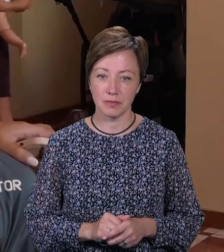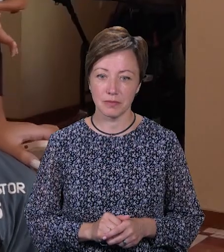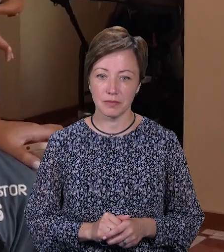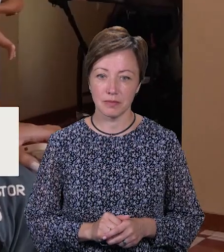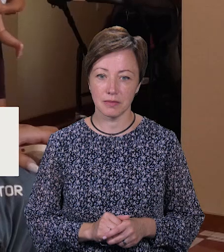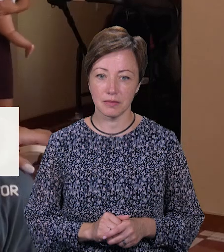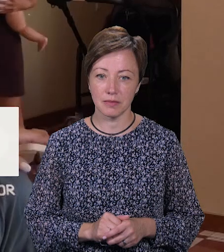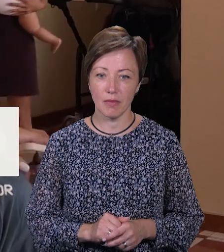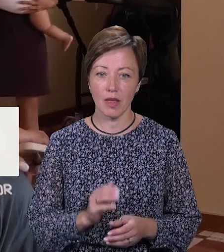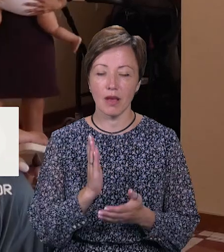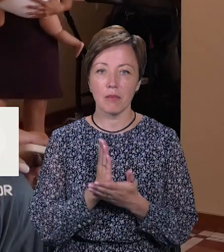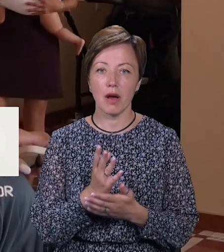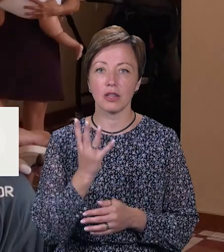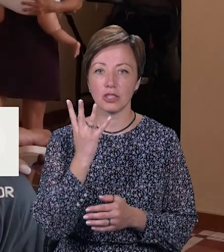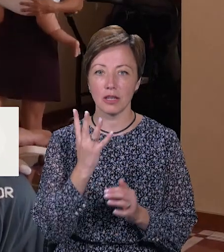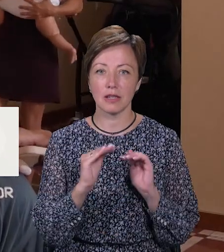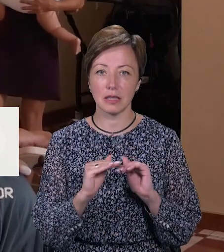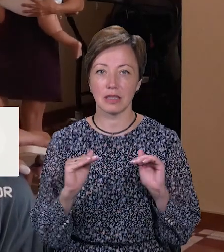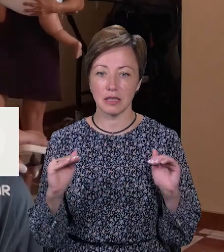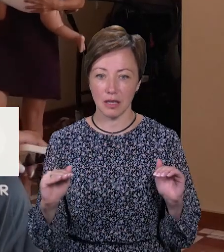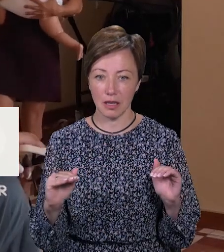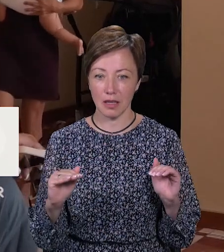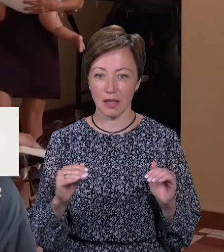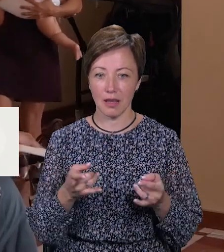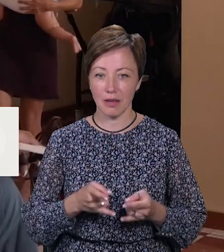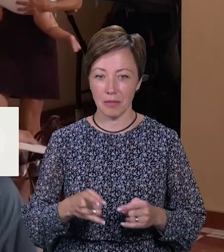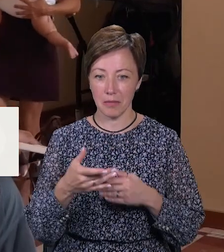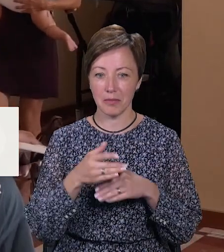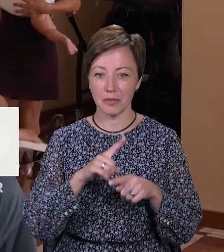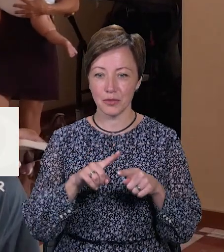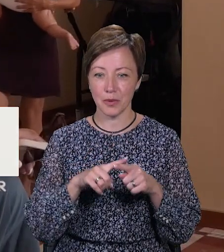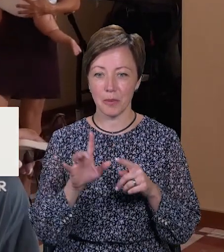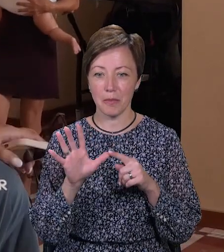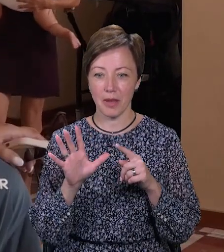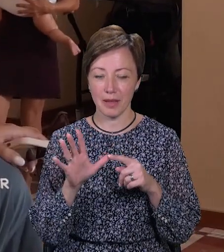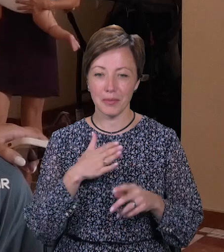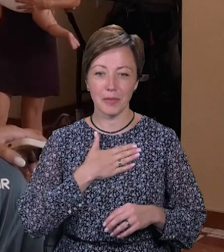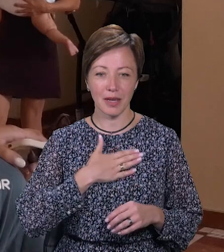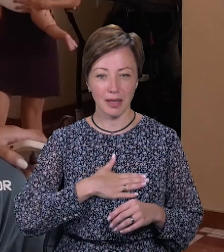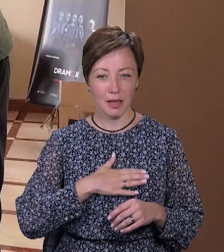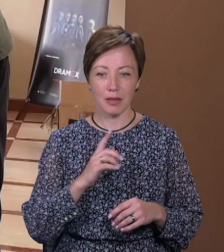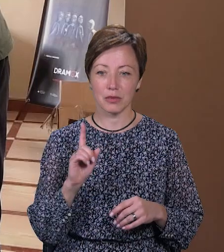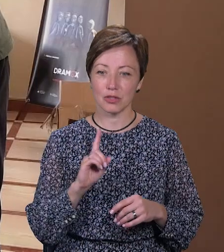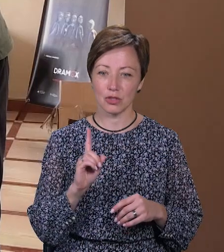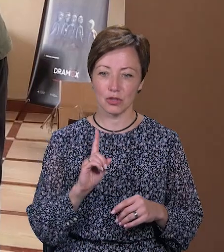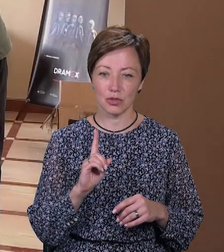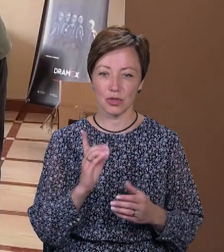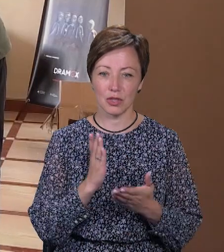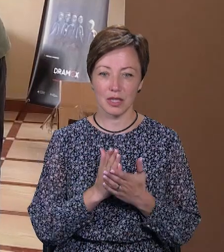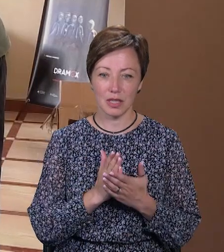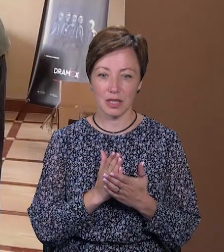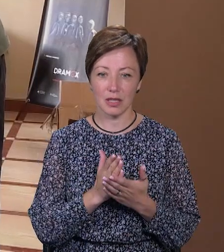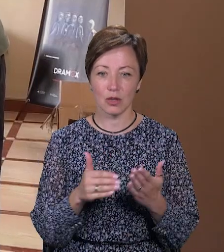Маю четверо дітей, на підході вже п'ятий, але дуже приємно, що все-таки є